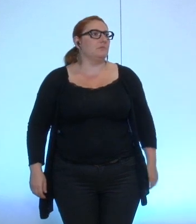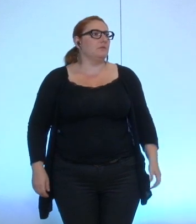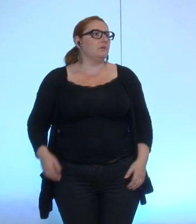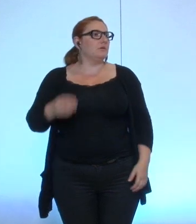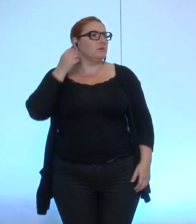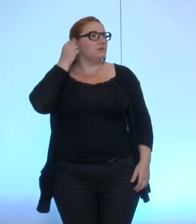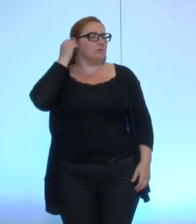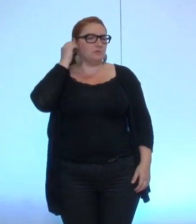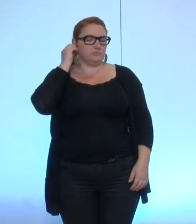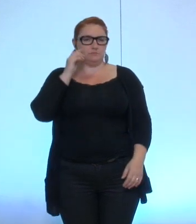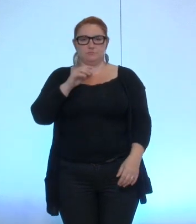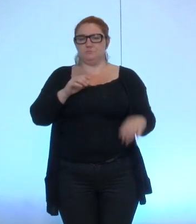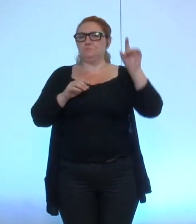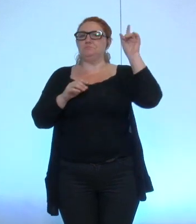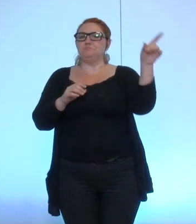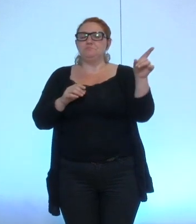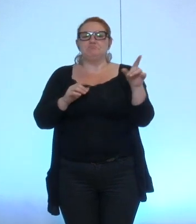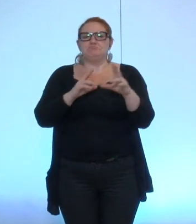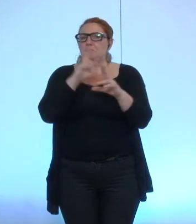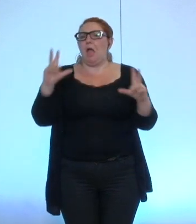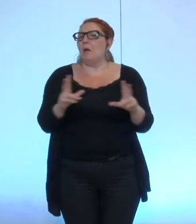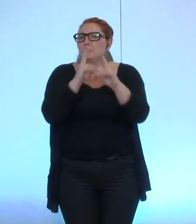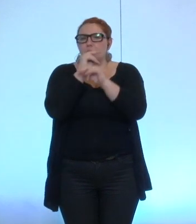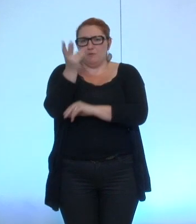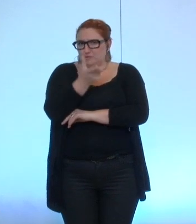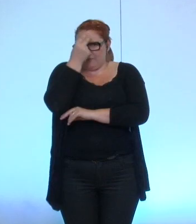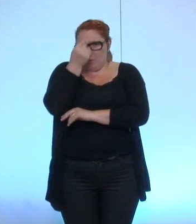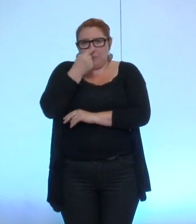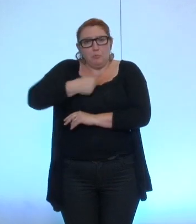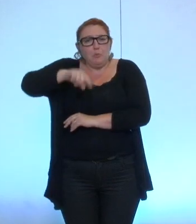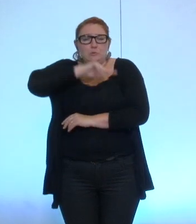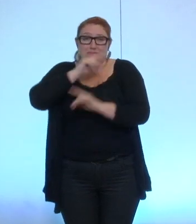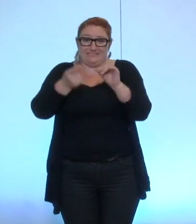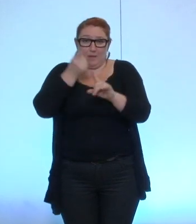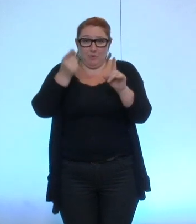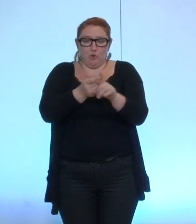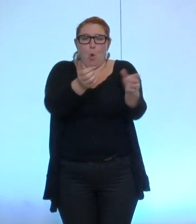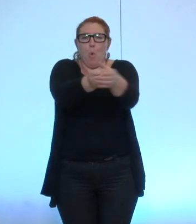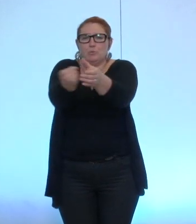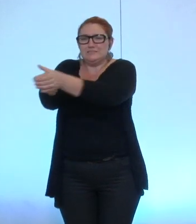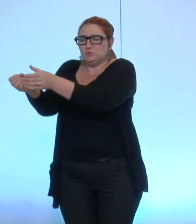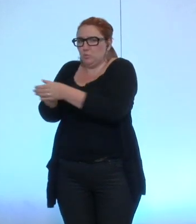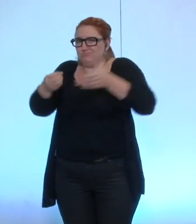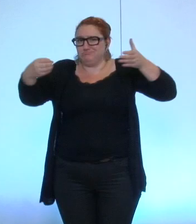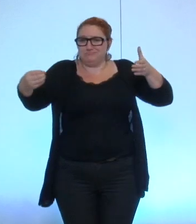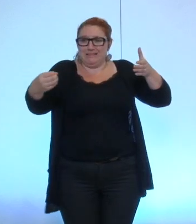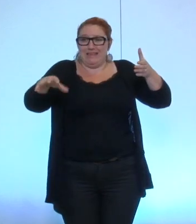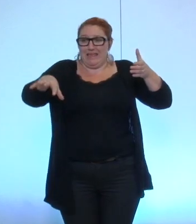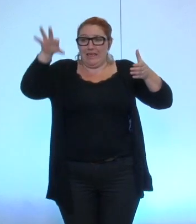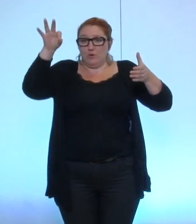vous aurez compris que pour nous ce qui est très important c'est la présence des élus de l'opposition dans tous les conseils d'administration